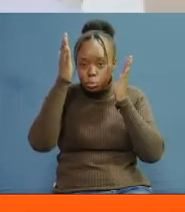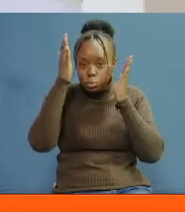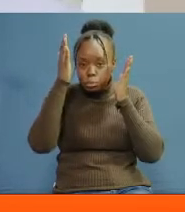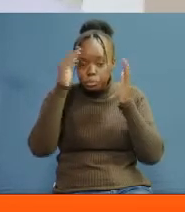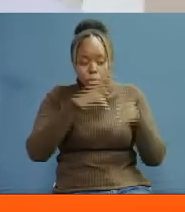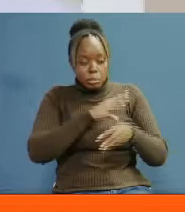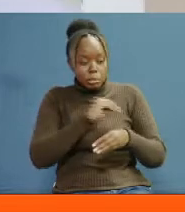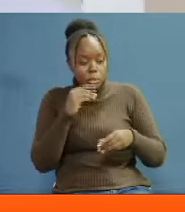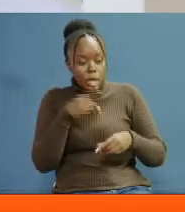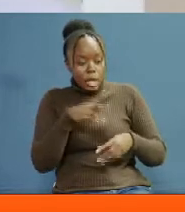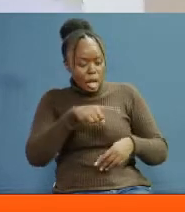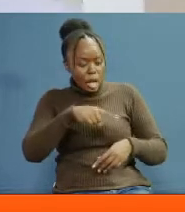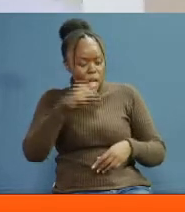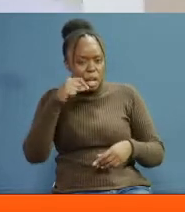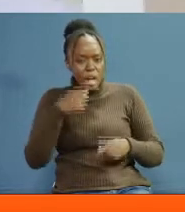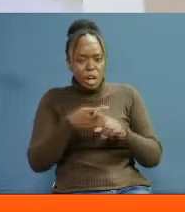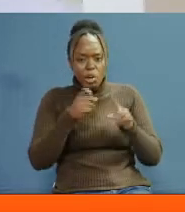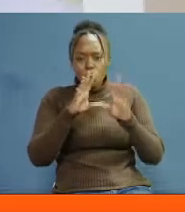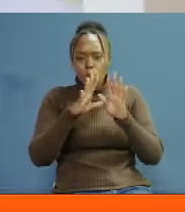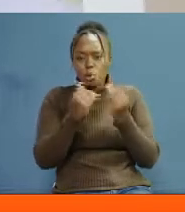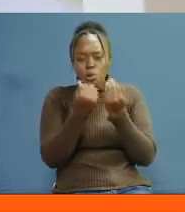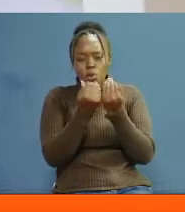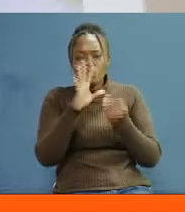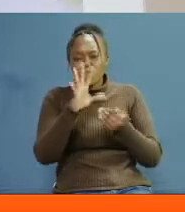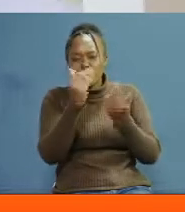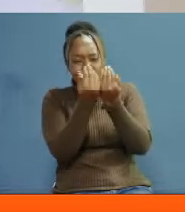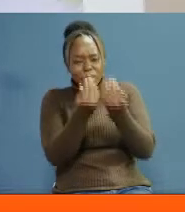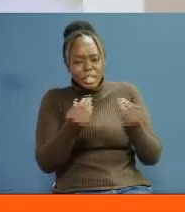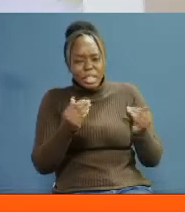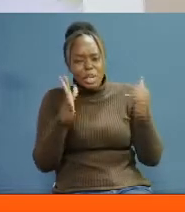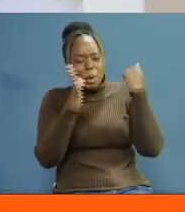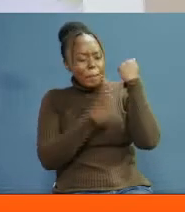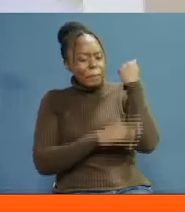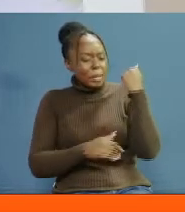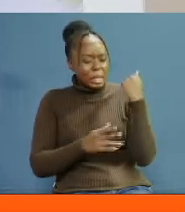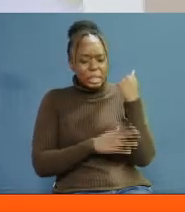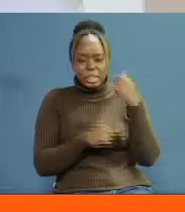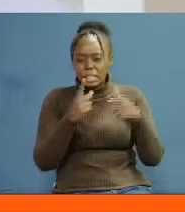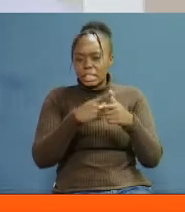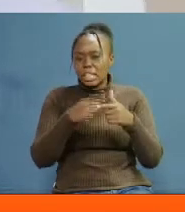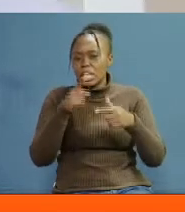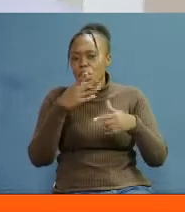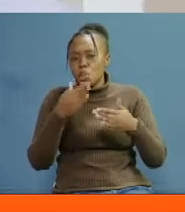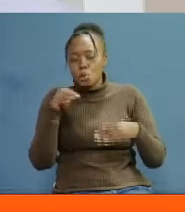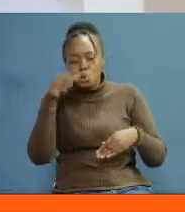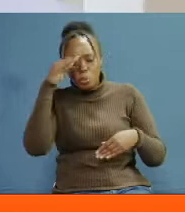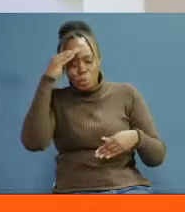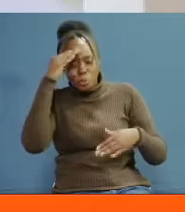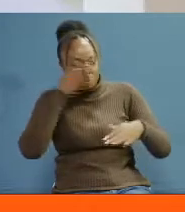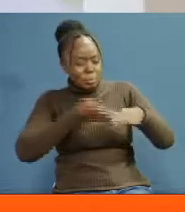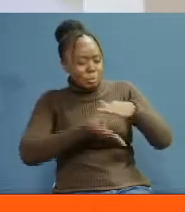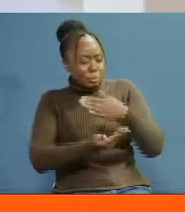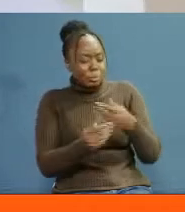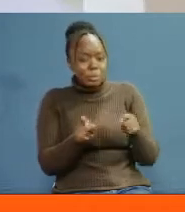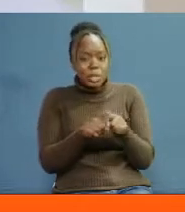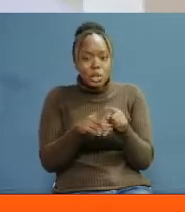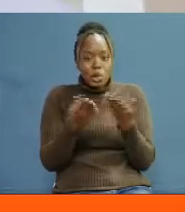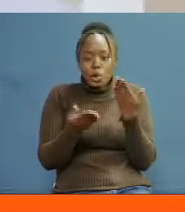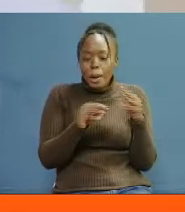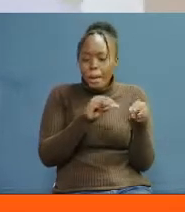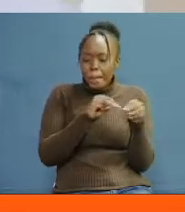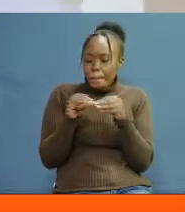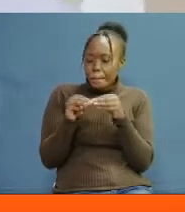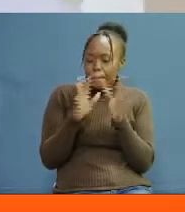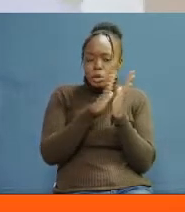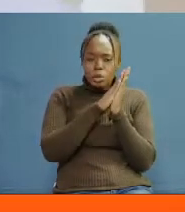And you preach to the child five times a day Alcohol is bad But you, you take it in the morning And also before you go to bed